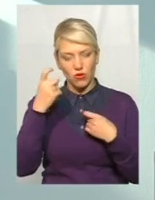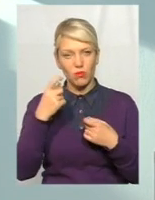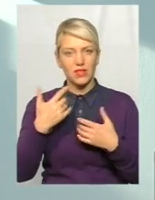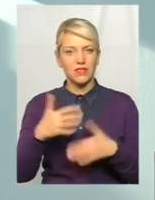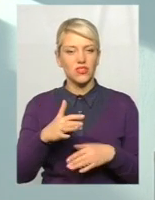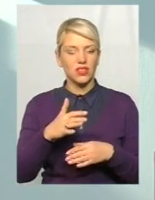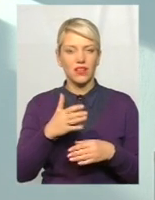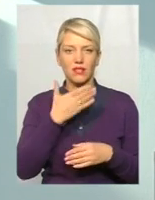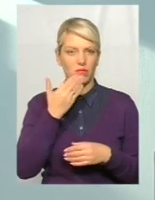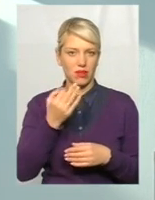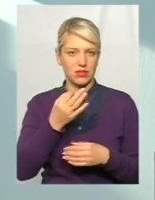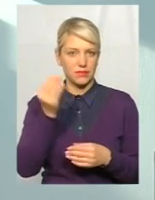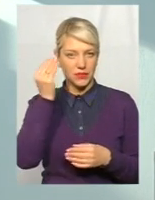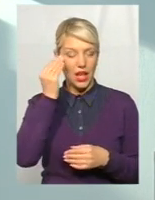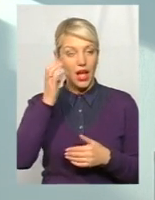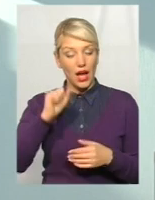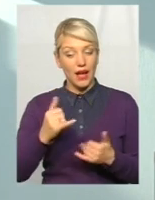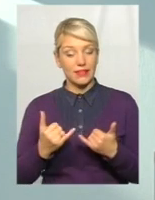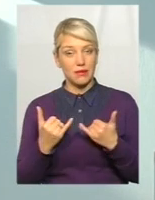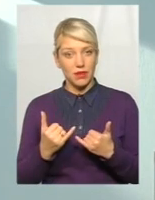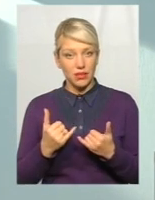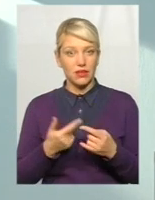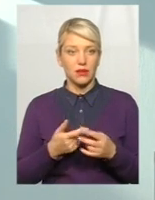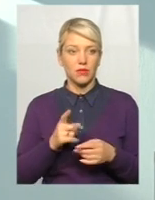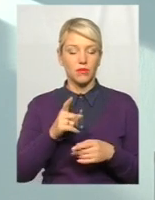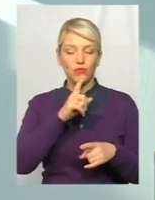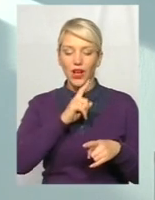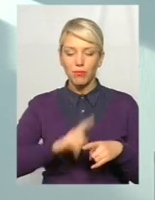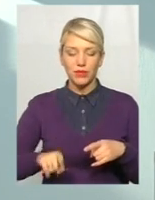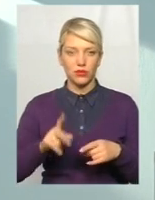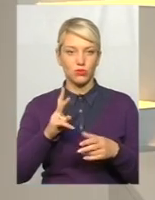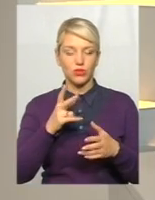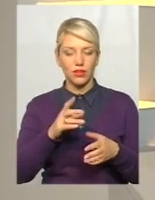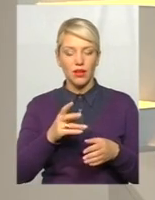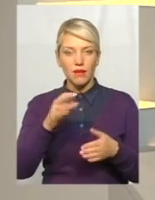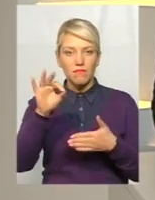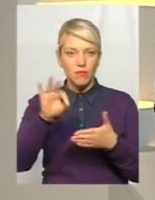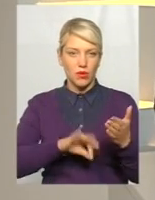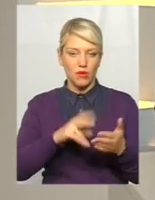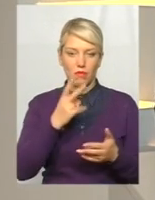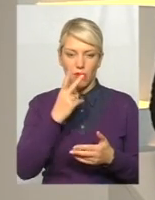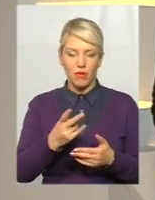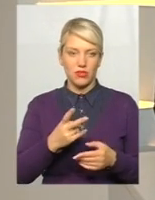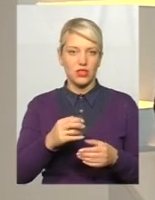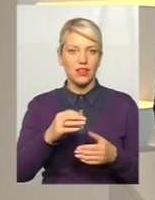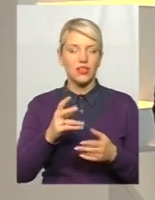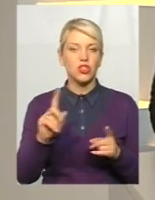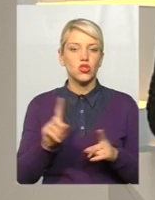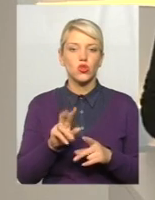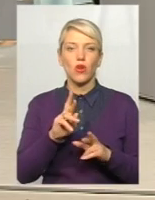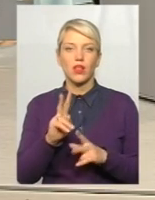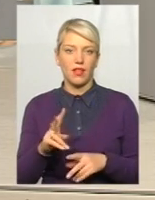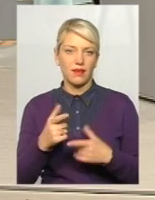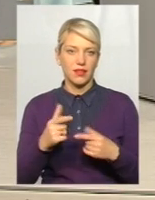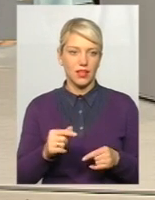не була потрібна. В даному випадку керівництво отримує оперативну, гументальну демнатницькому клавію. А простий громадянин, що зможе побачити, яку інформацію?